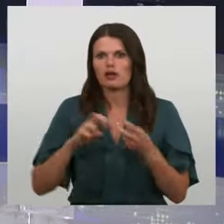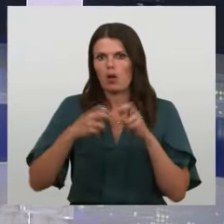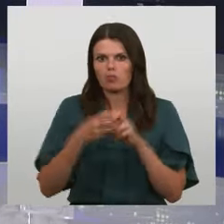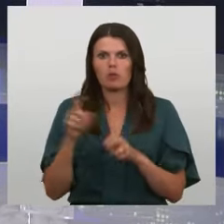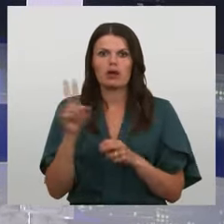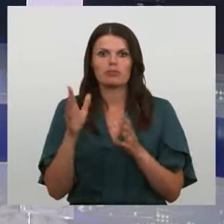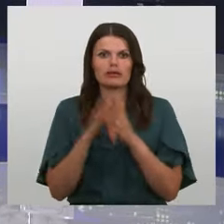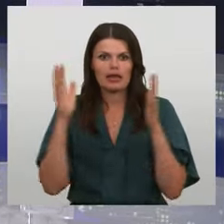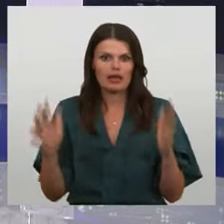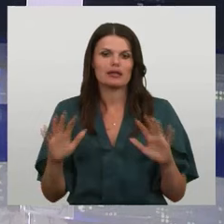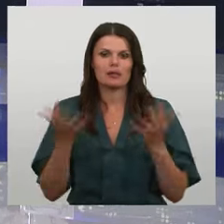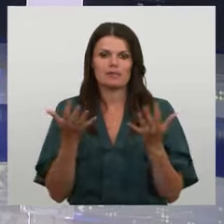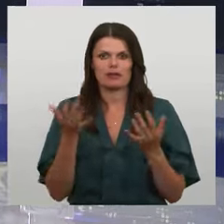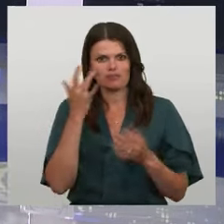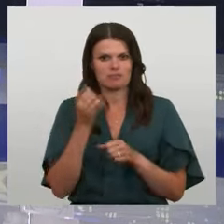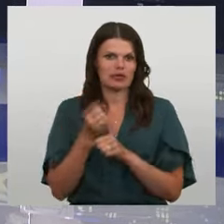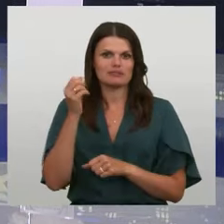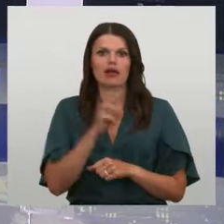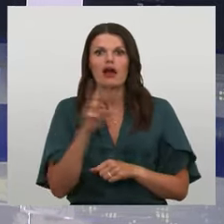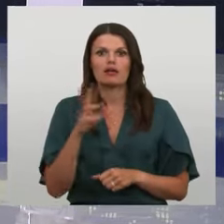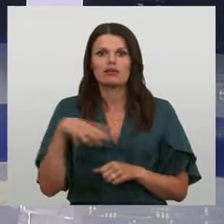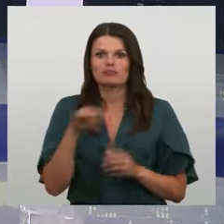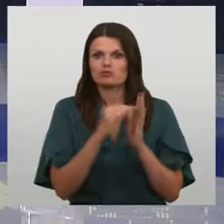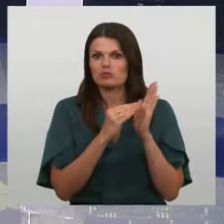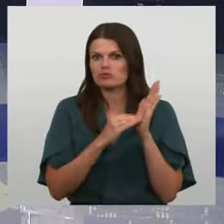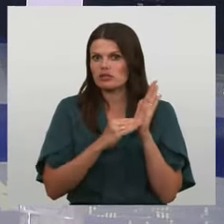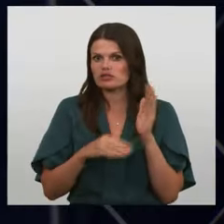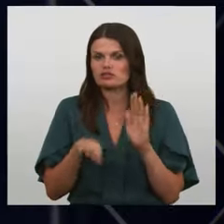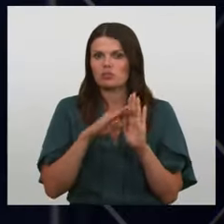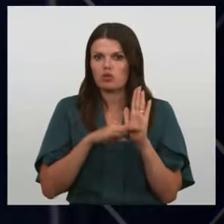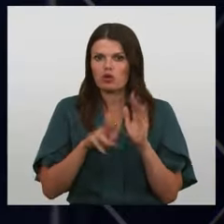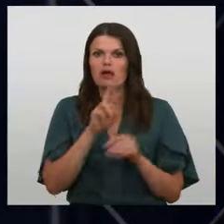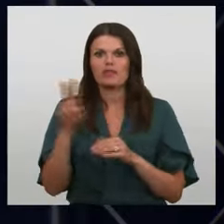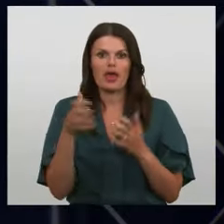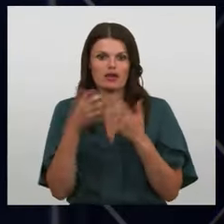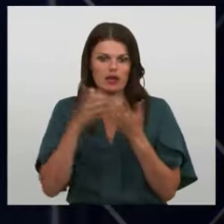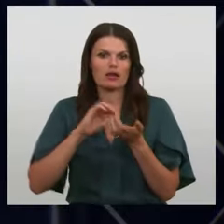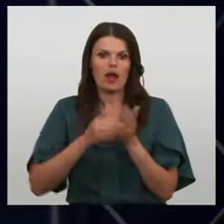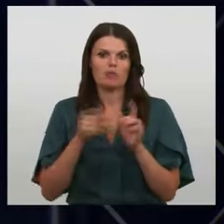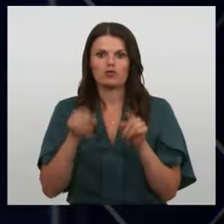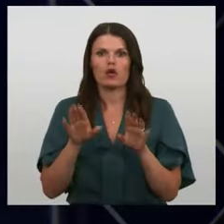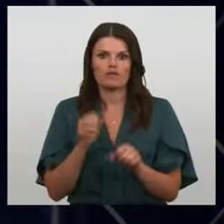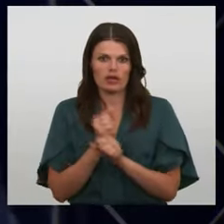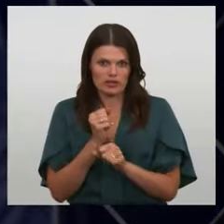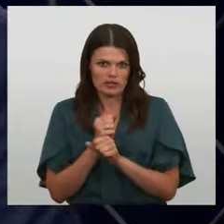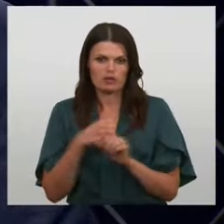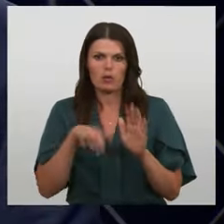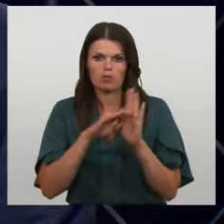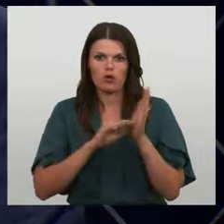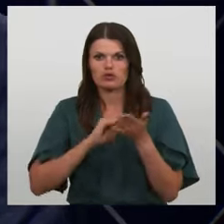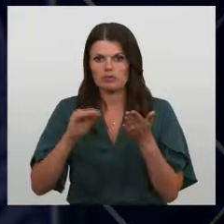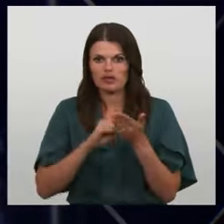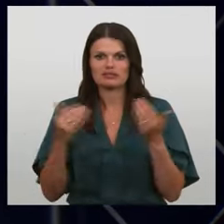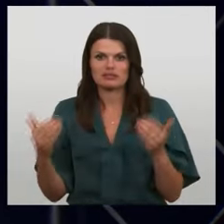liela, bet principiāli tas, kas mums ir ir rakstīts programmā, ne kara apstākļos, to mēs varam darīt. Respektīvi, programma rakstīta tagad kara